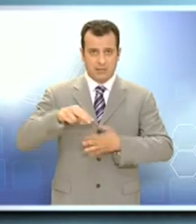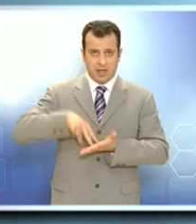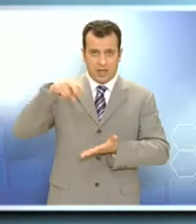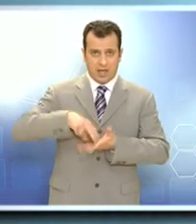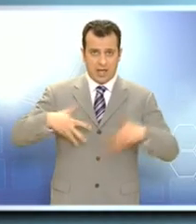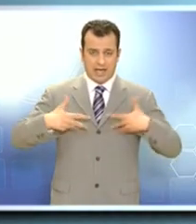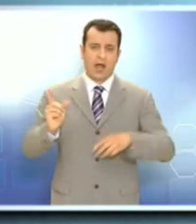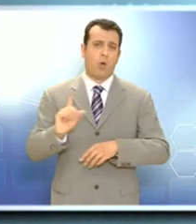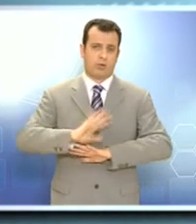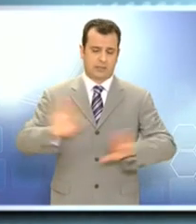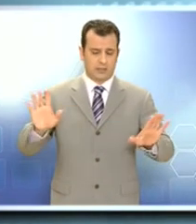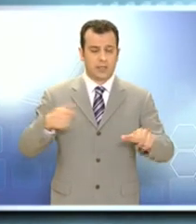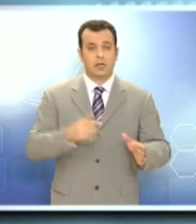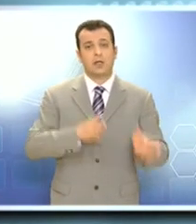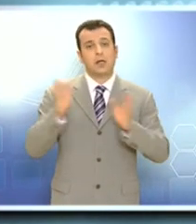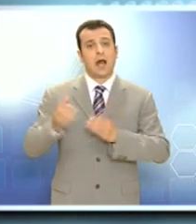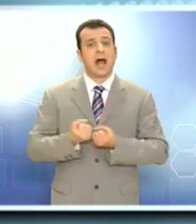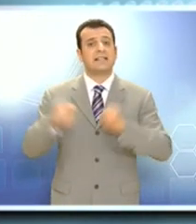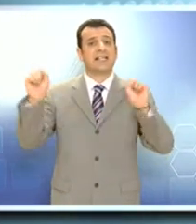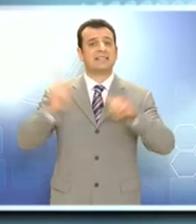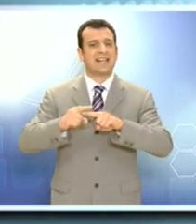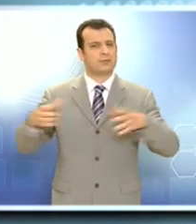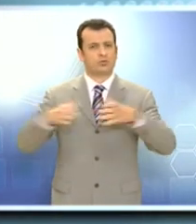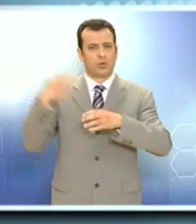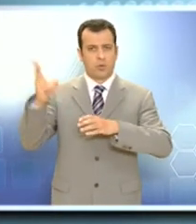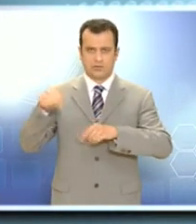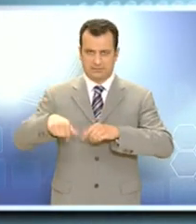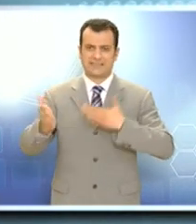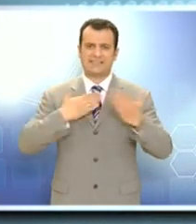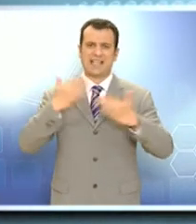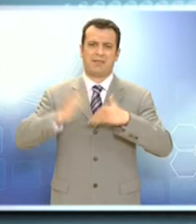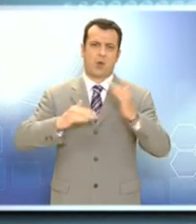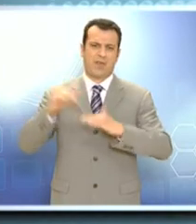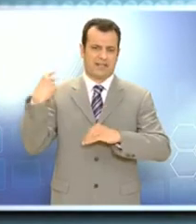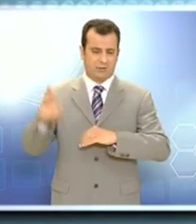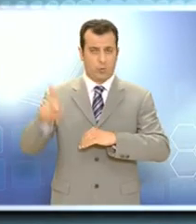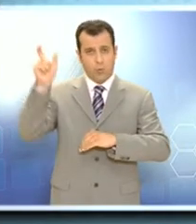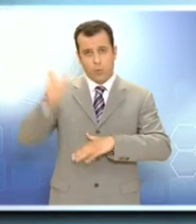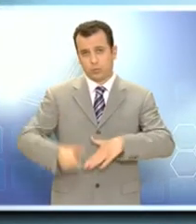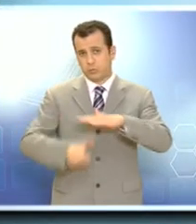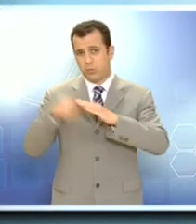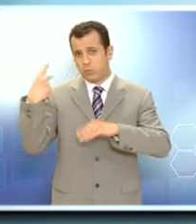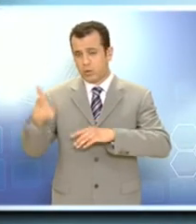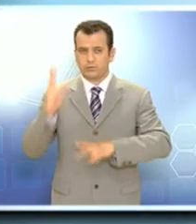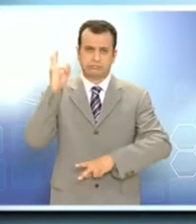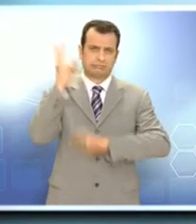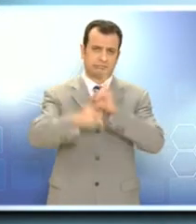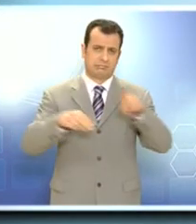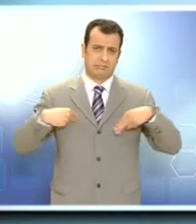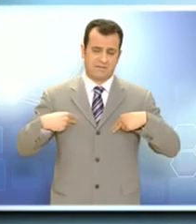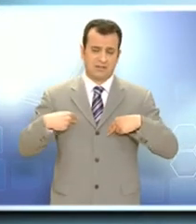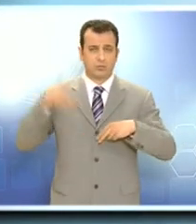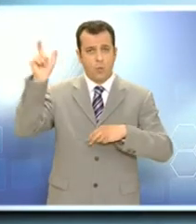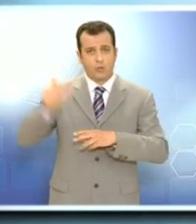ενθουσιασμό. Την ίδια στιγμή, ανεξάρτητοι Έλληνες πραγματοποιούν το ιδρυτικό του συνέδριο με τον Πάνο Καμένον, εξαπολύ σφοδρή επίθεση στην κυβέρνηση